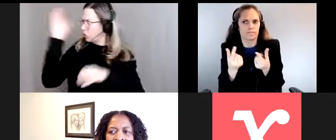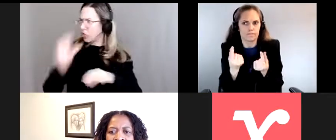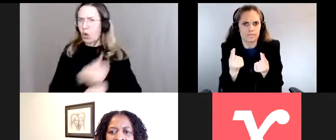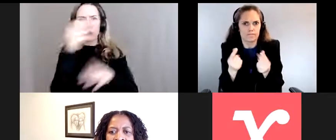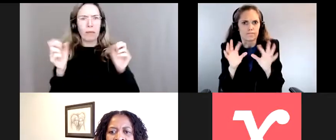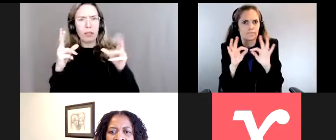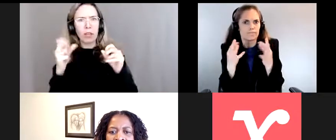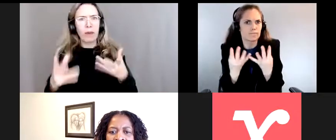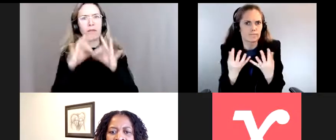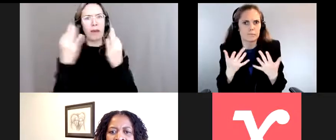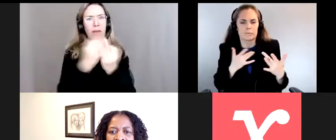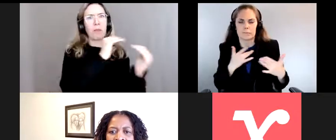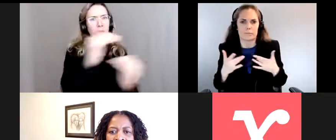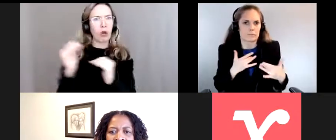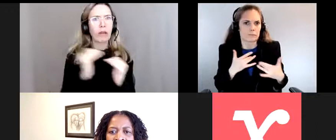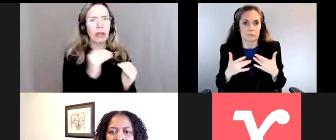de protéger leur famille.